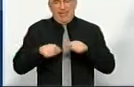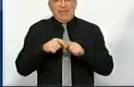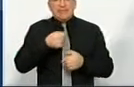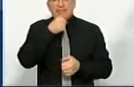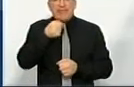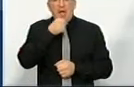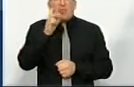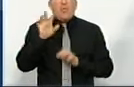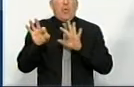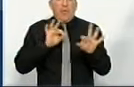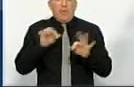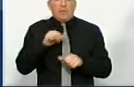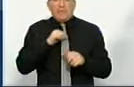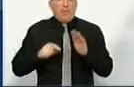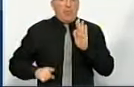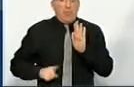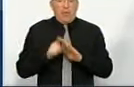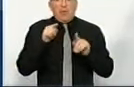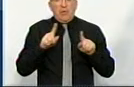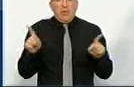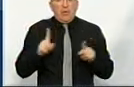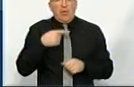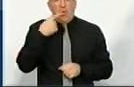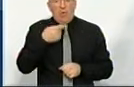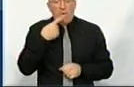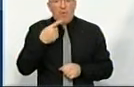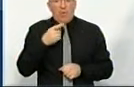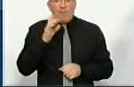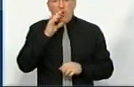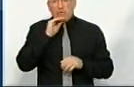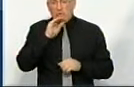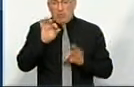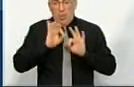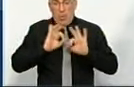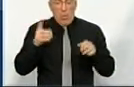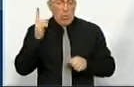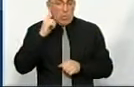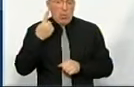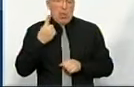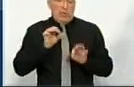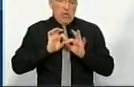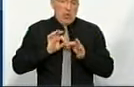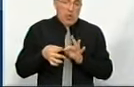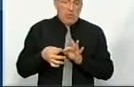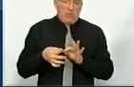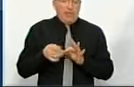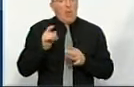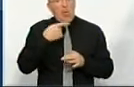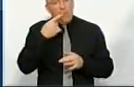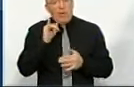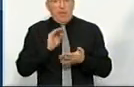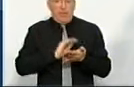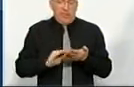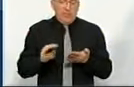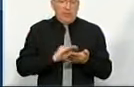О, бачите, з самого початку те, що говорилося вслух, це одні речі. Ну, говорилося і писалося,